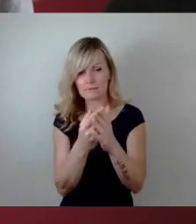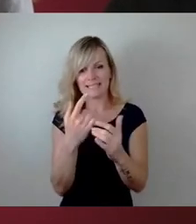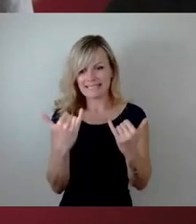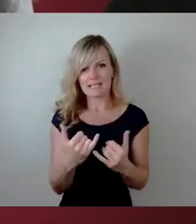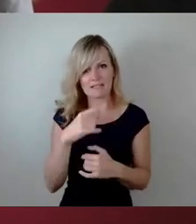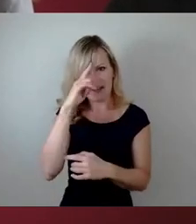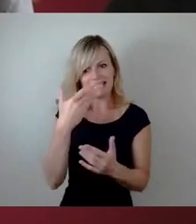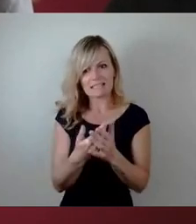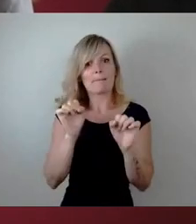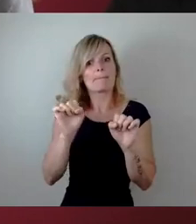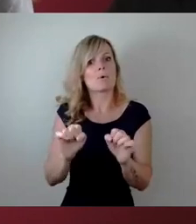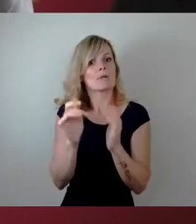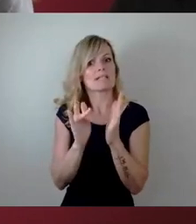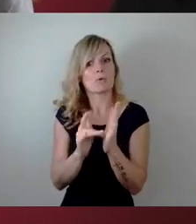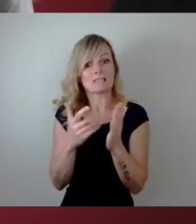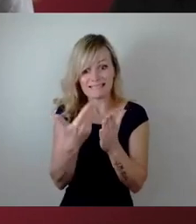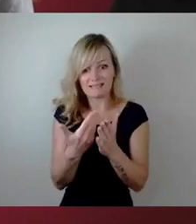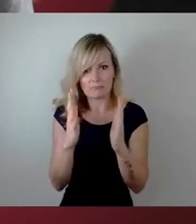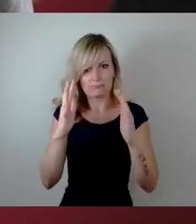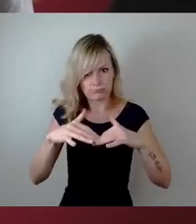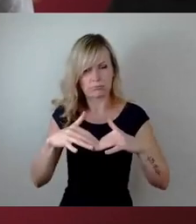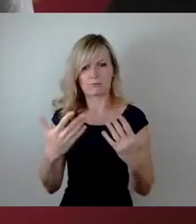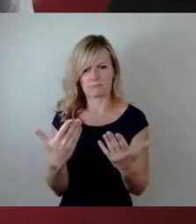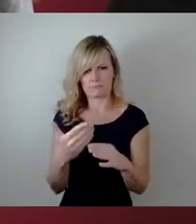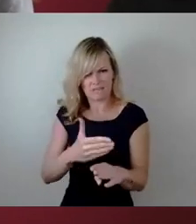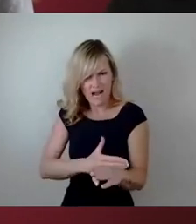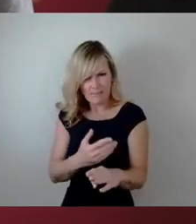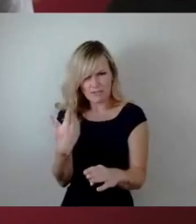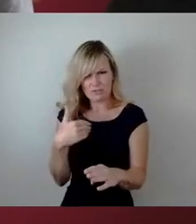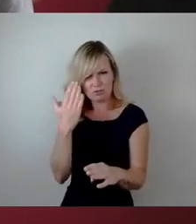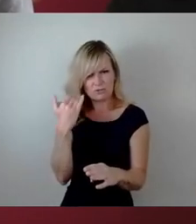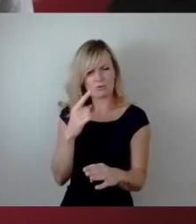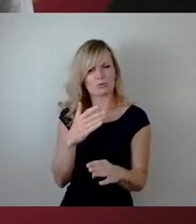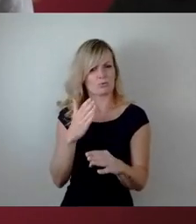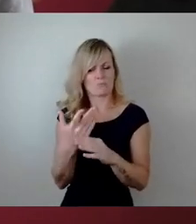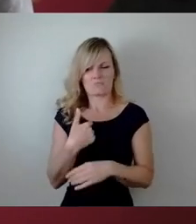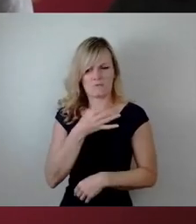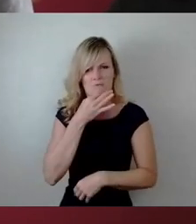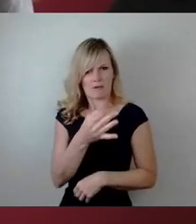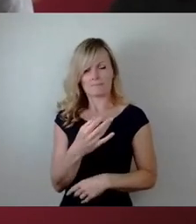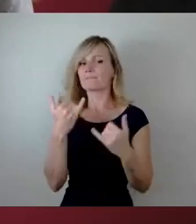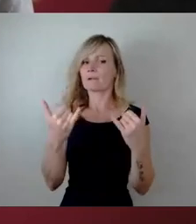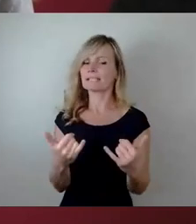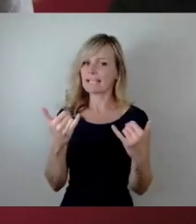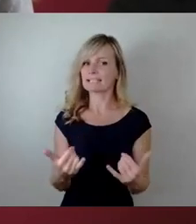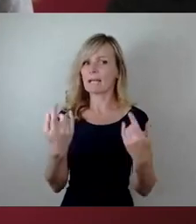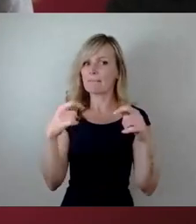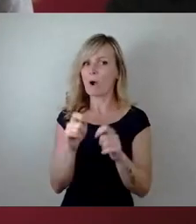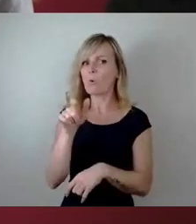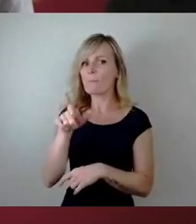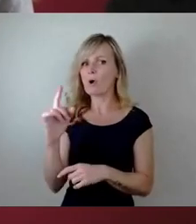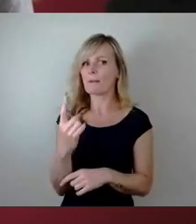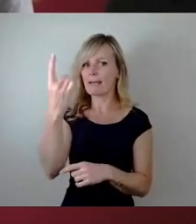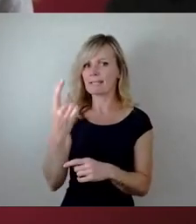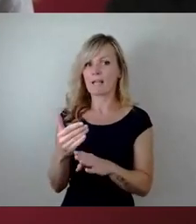Da stellen sich natürlich Fragen. Die erste Frage, die sich da uns stellt, ist die, ob der jetzige Baubürgermeister von seinem Vorgänger über